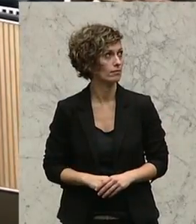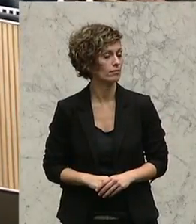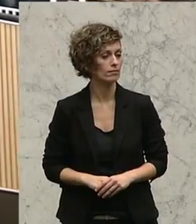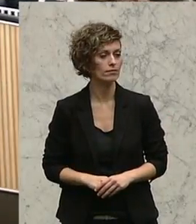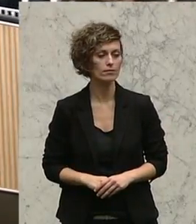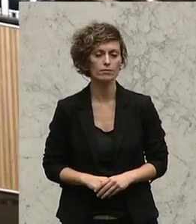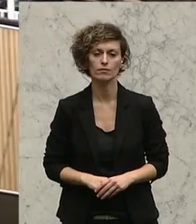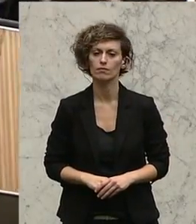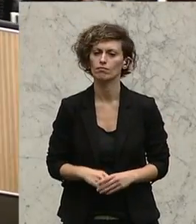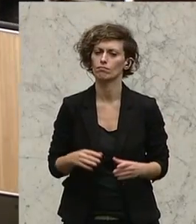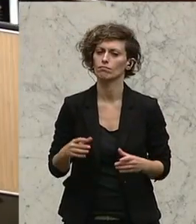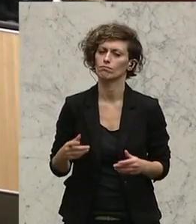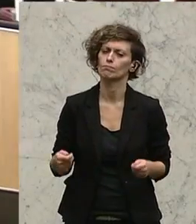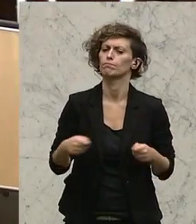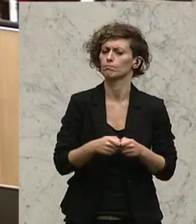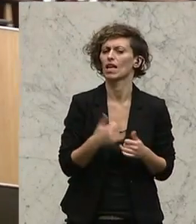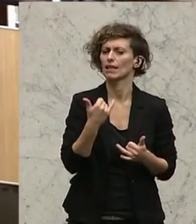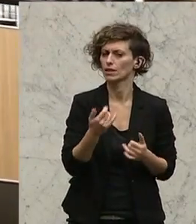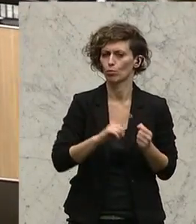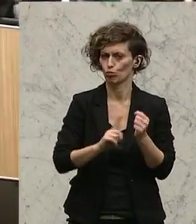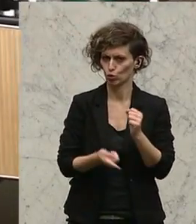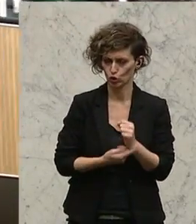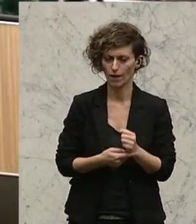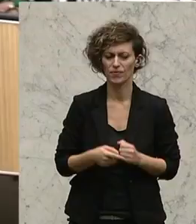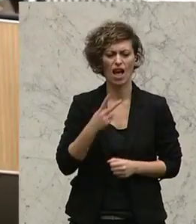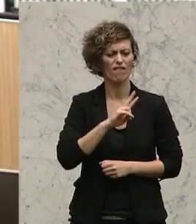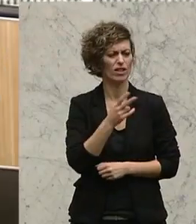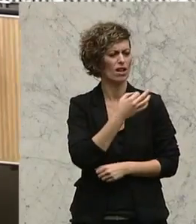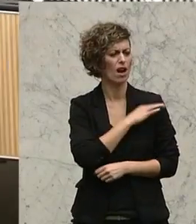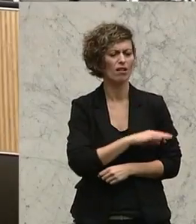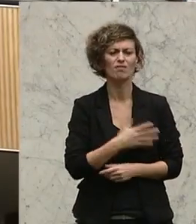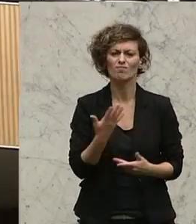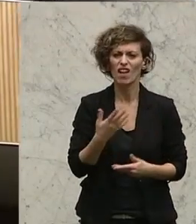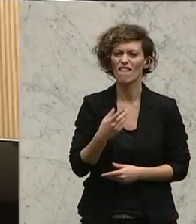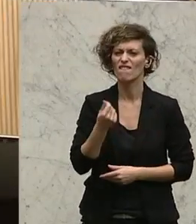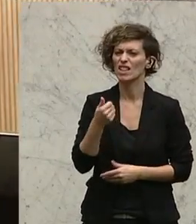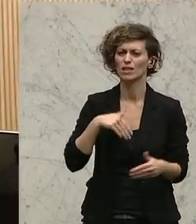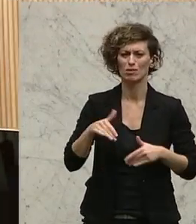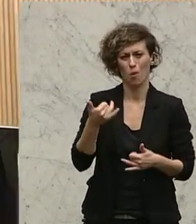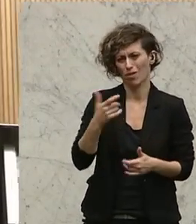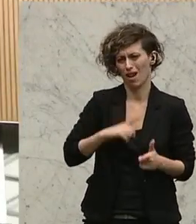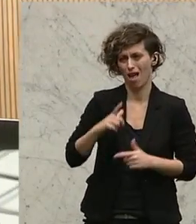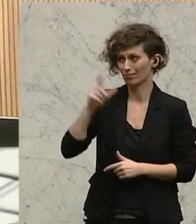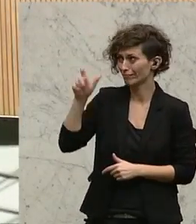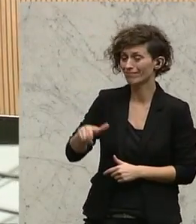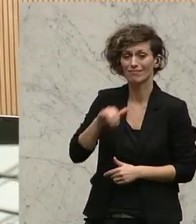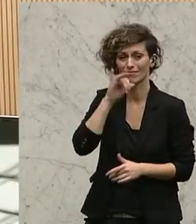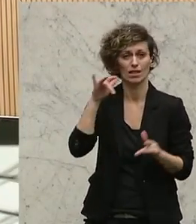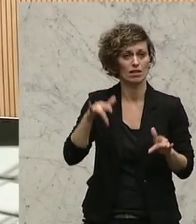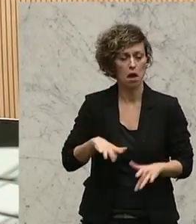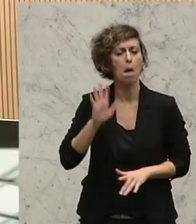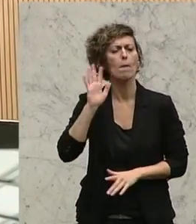Aber jetzt vielleicht zum Budget. Und Herr Vizekanzler, es ist doch der Herr Finanzminister heute nicht da, aber man könnte es vielleicht so